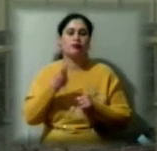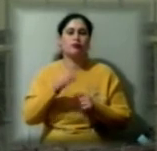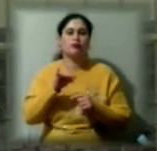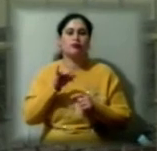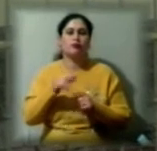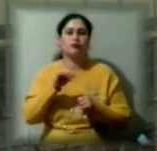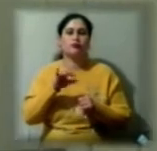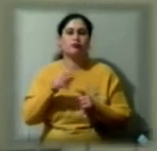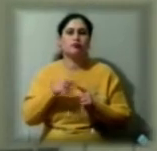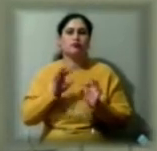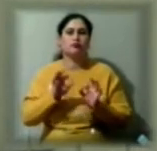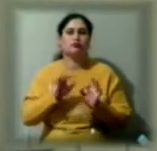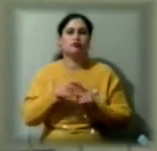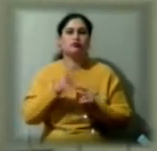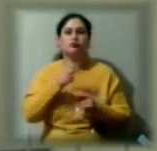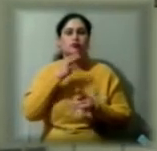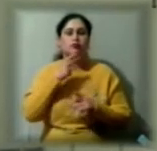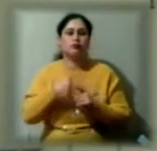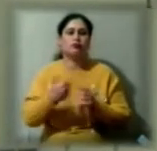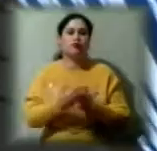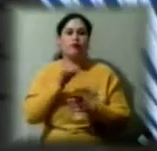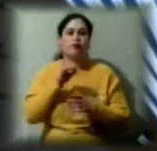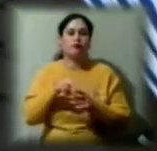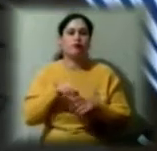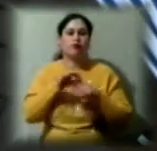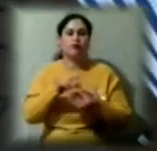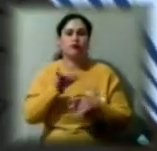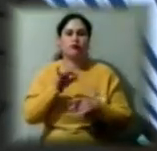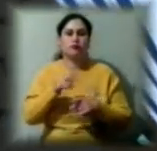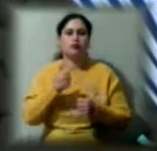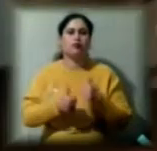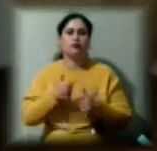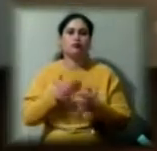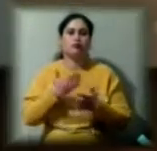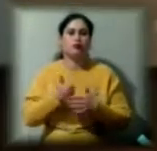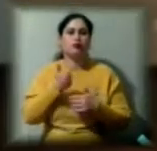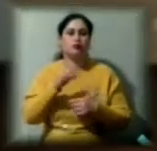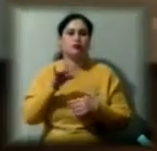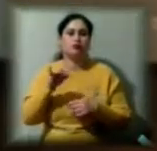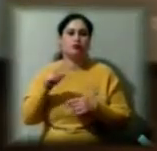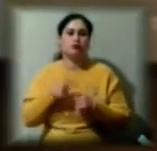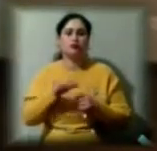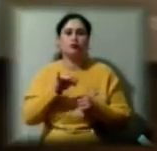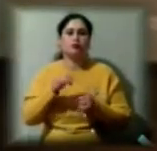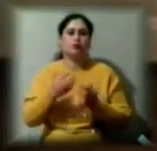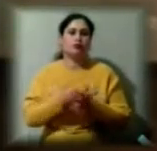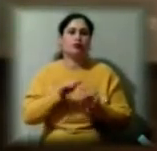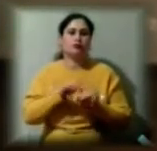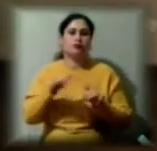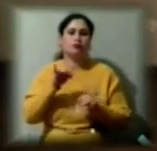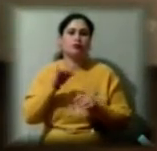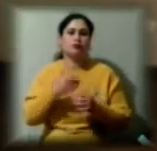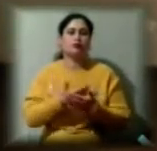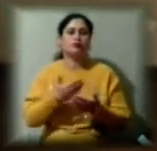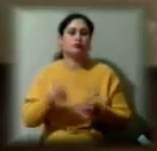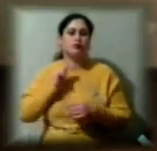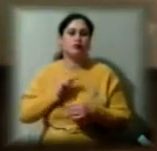розповідає, що, незважаючи на новий формат проведення, у дистанційних конкурсів є позитивні сторони. Зокрема, вдалося розширити жанрі представлених робіт. До